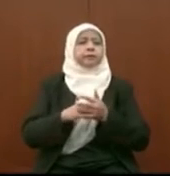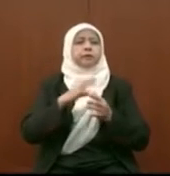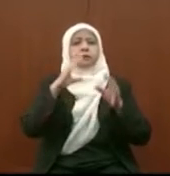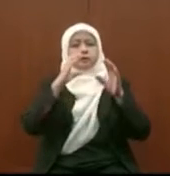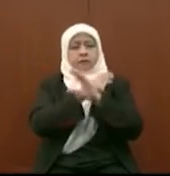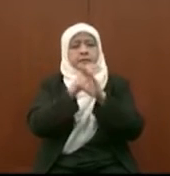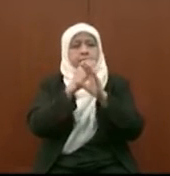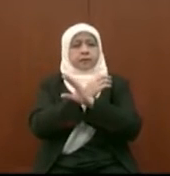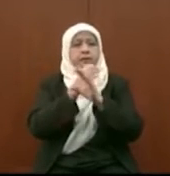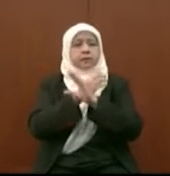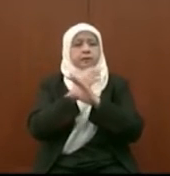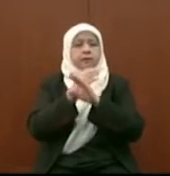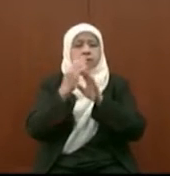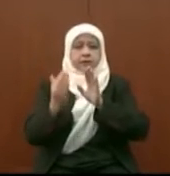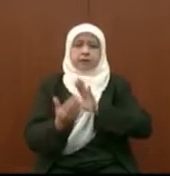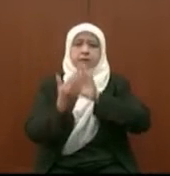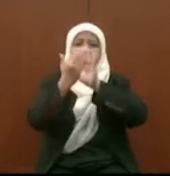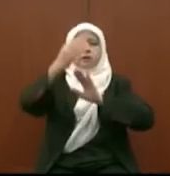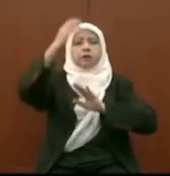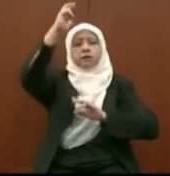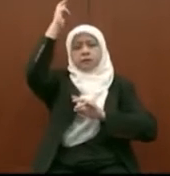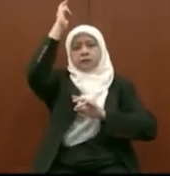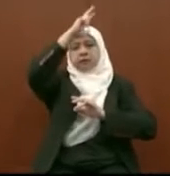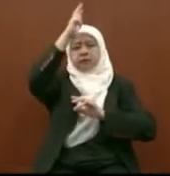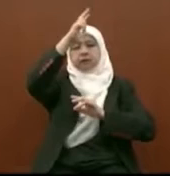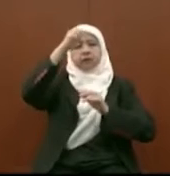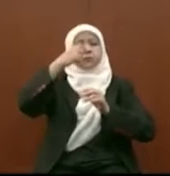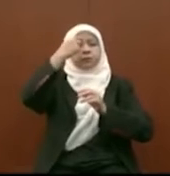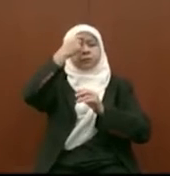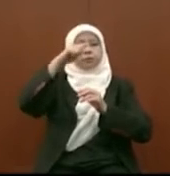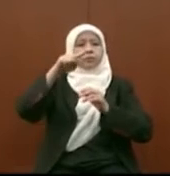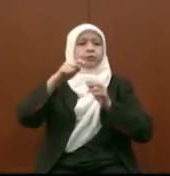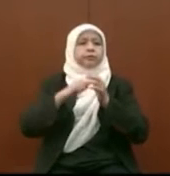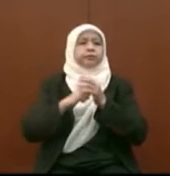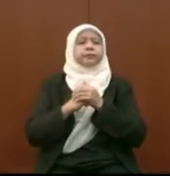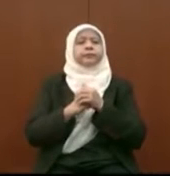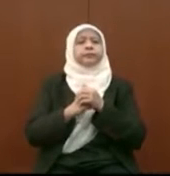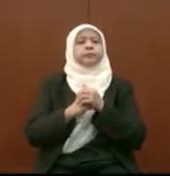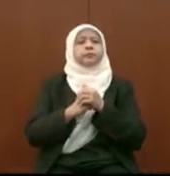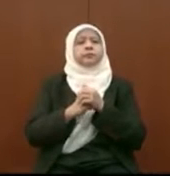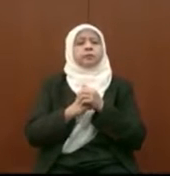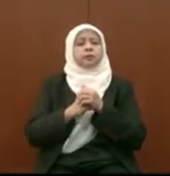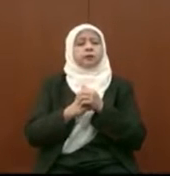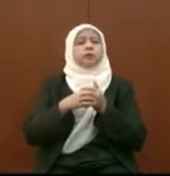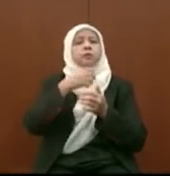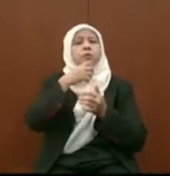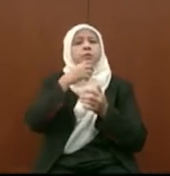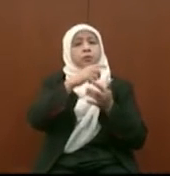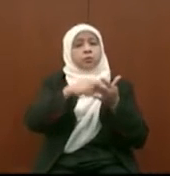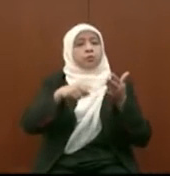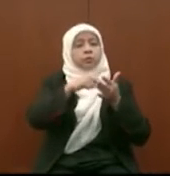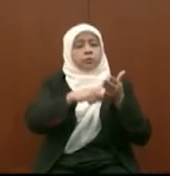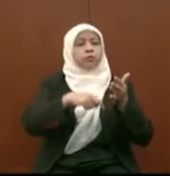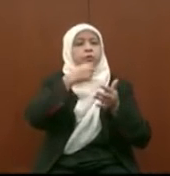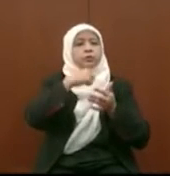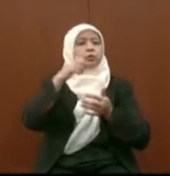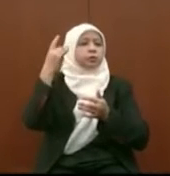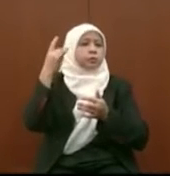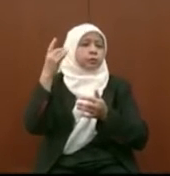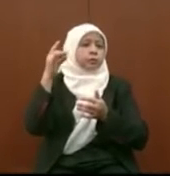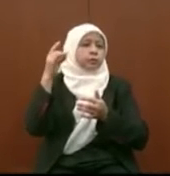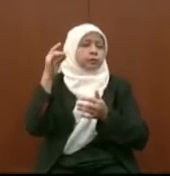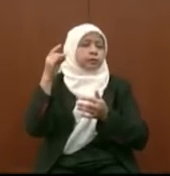dihadapi oleh kerajaan untuk tentang undi 18 manakala 36